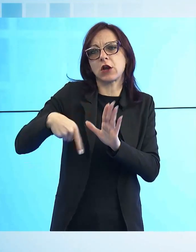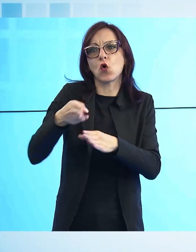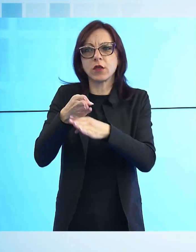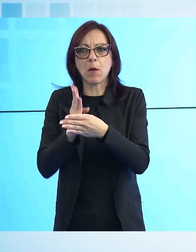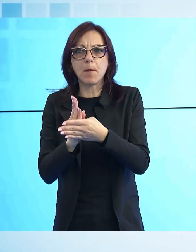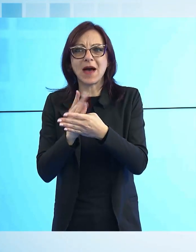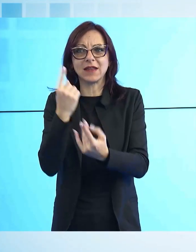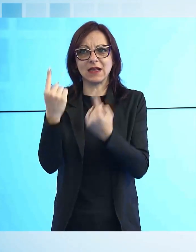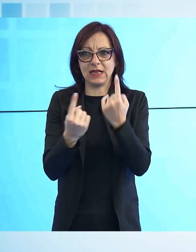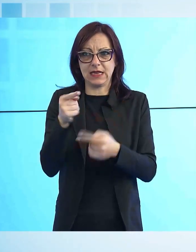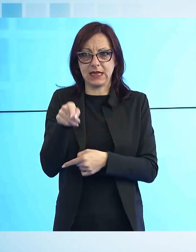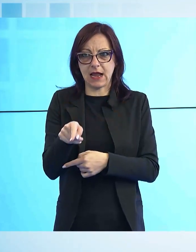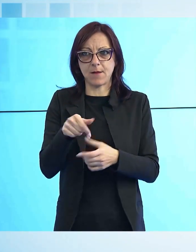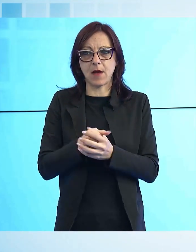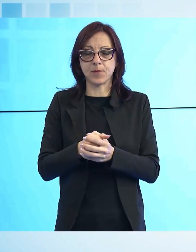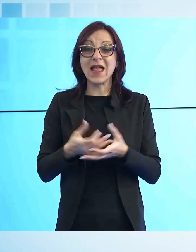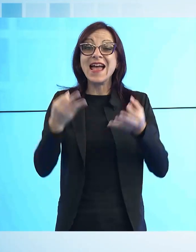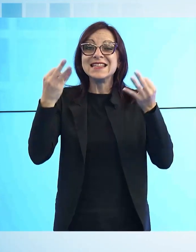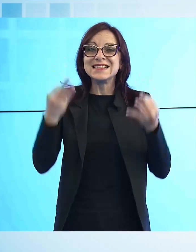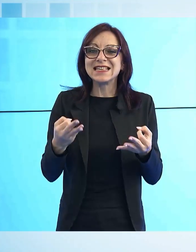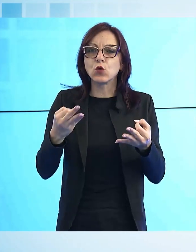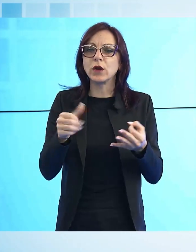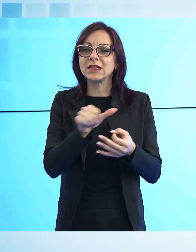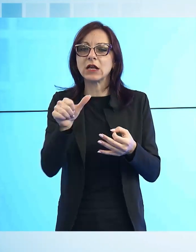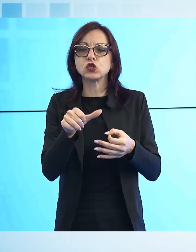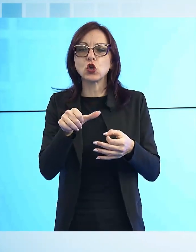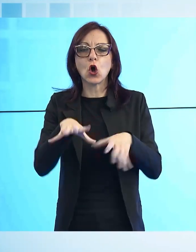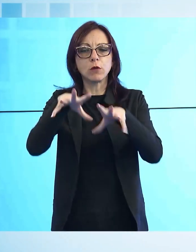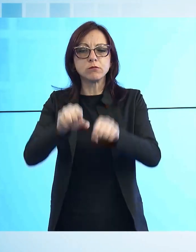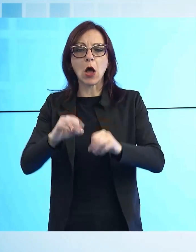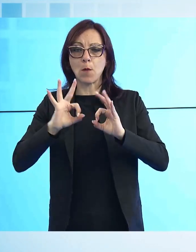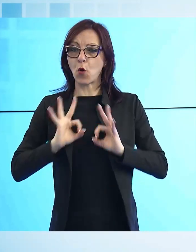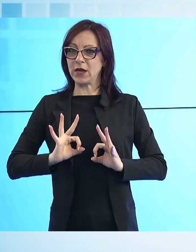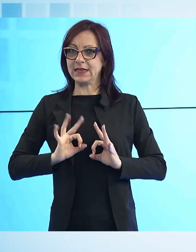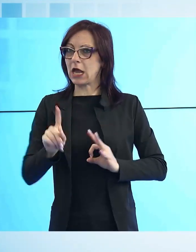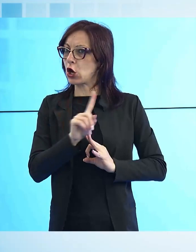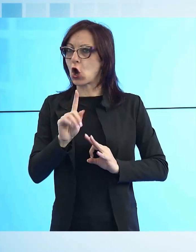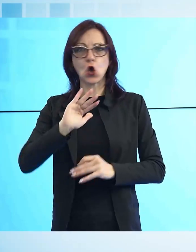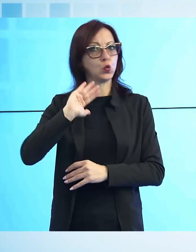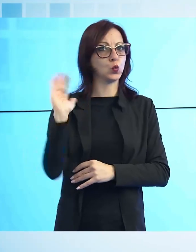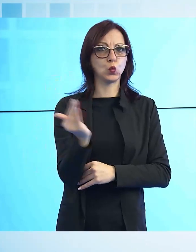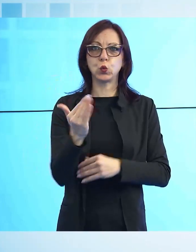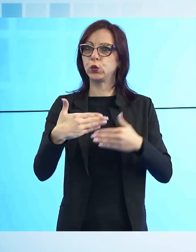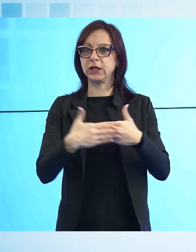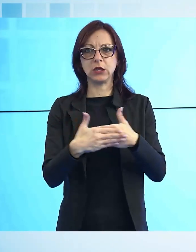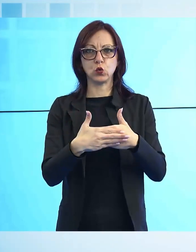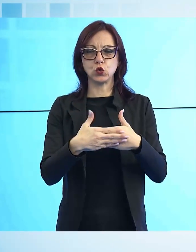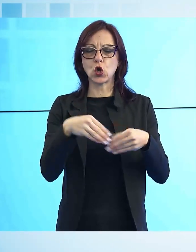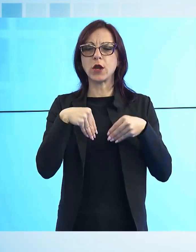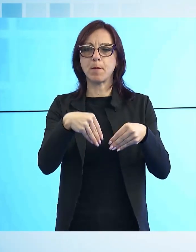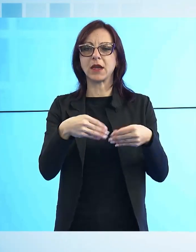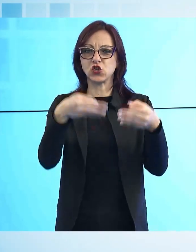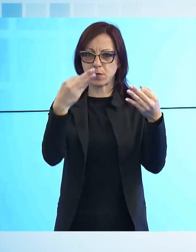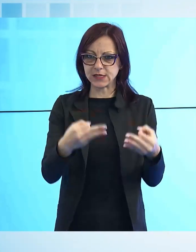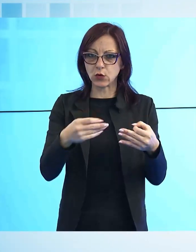non è solo una cosa che concerne le forze di polizia ma coinvolge tutti, le istituzioni e soprattutto le persone